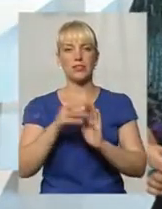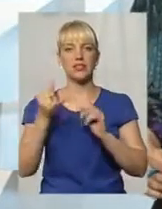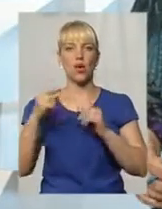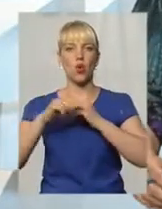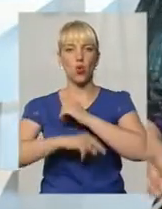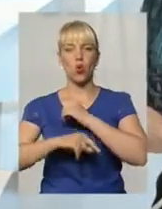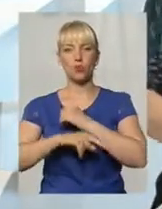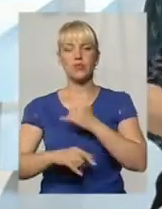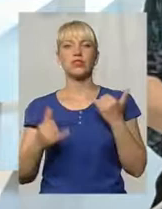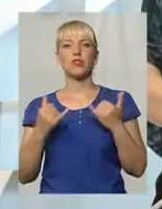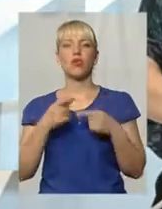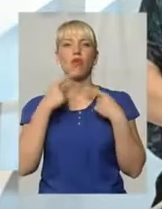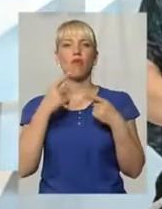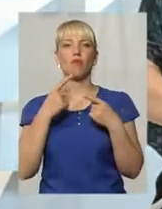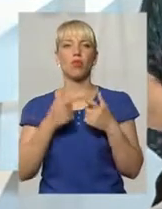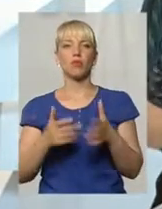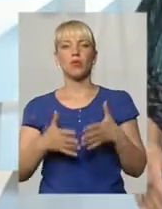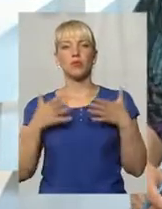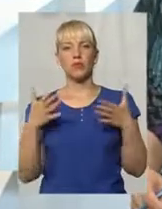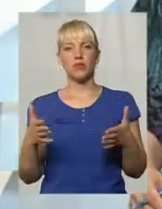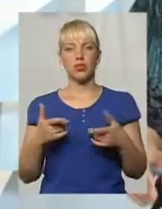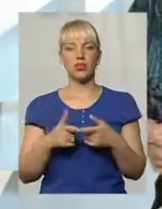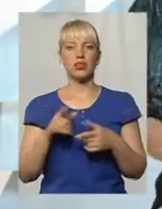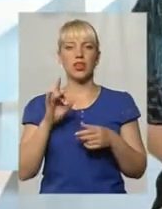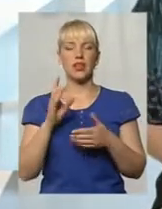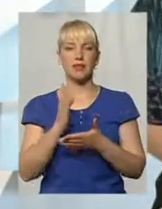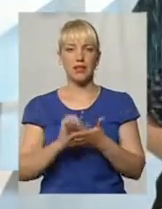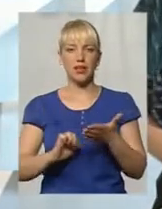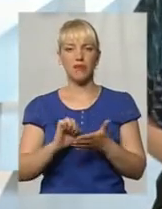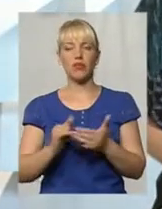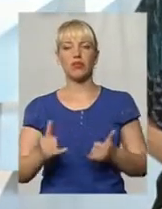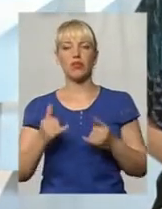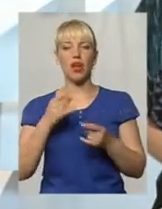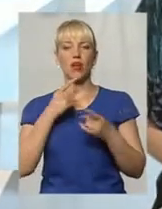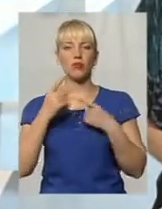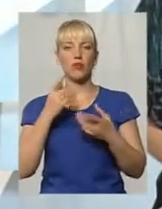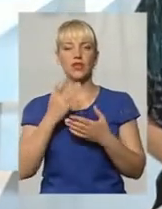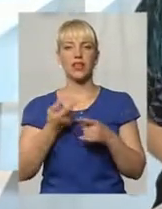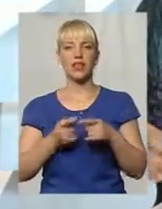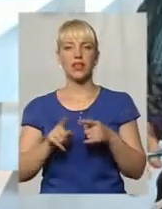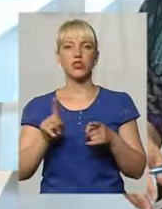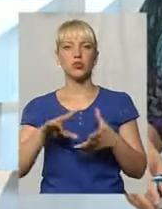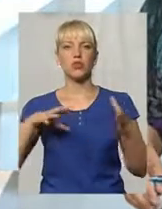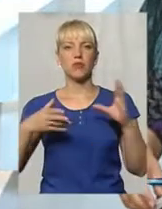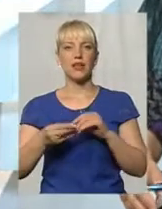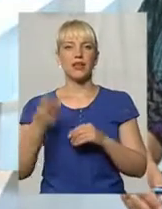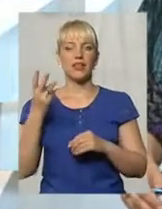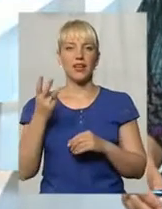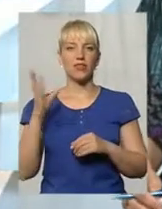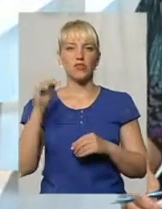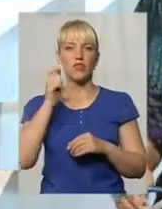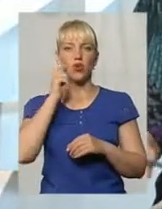сьогодні говоримо більше, приводом для розмови є те, що за підсумками 3-го всеукраїнського